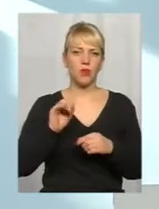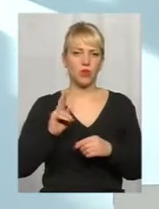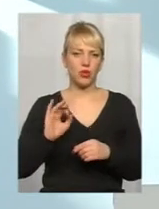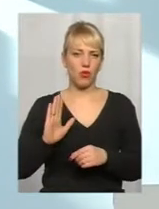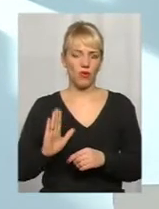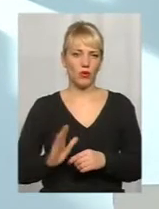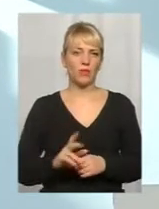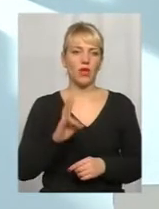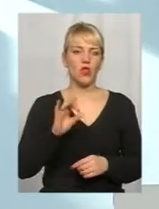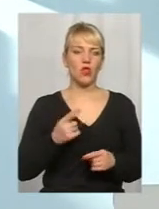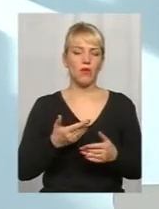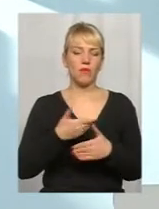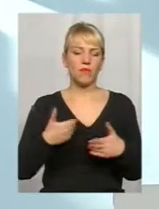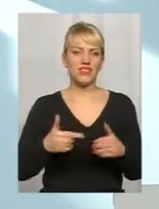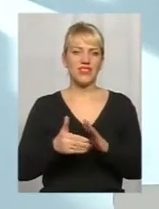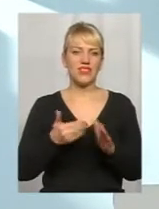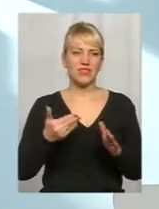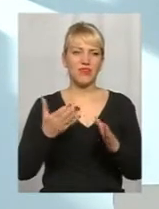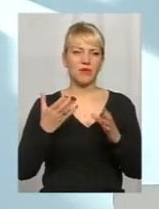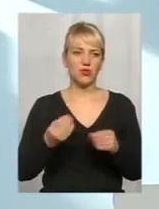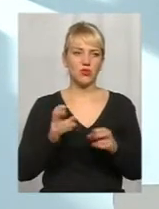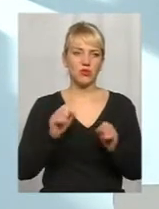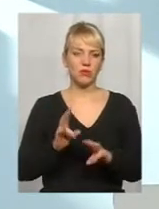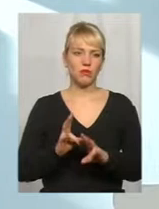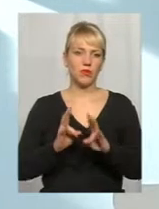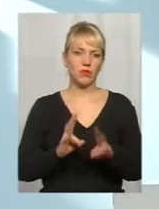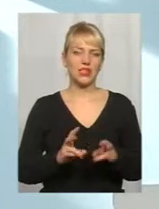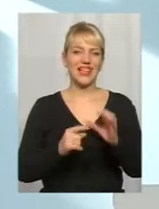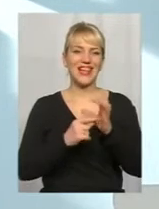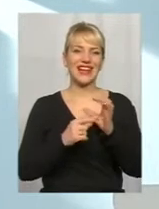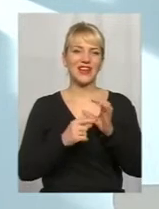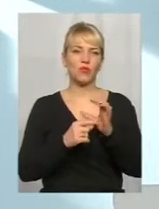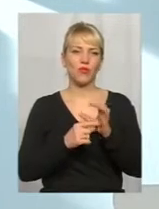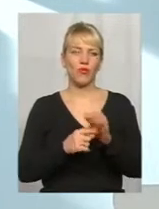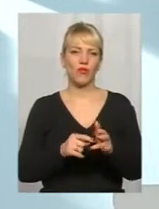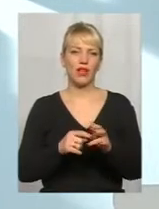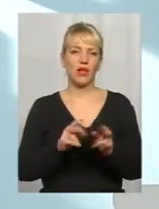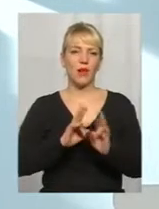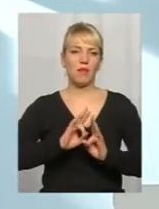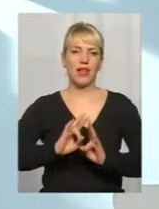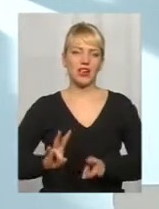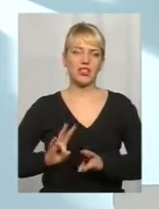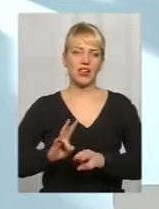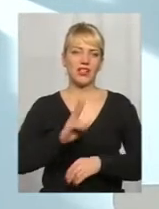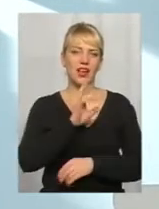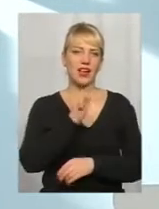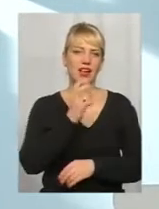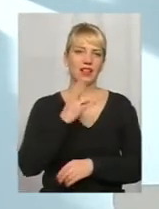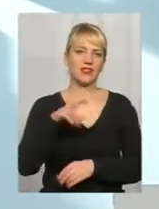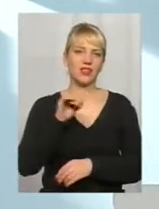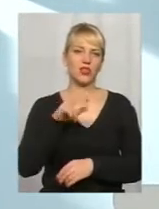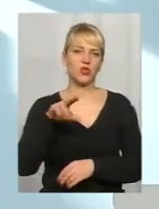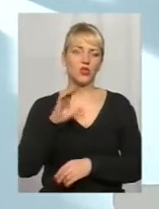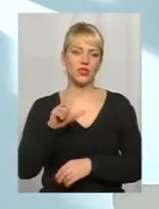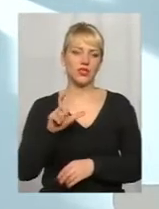ми ще викликаємо, може спровоцірувати, наприклад, грибкове пораження, кандидоз, слизистих. Маса